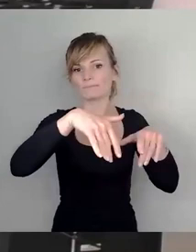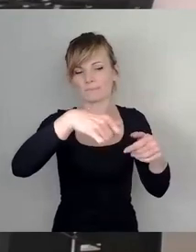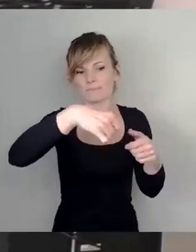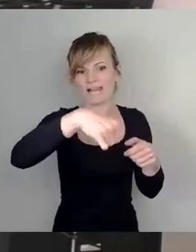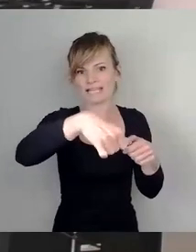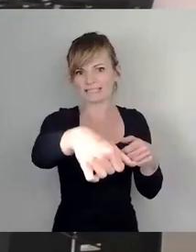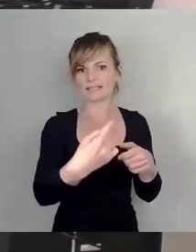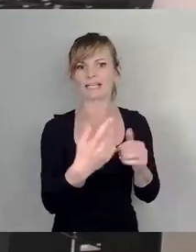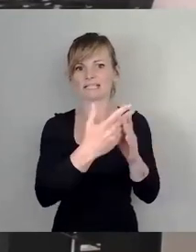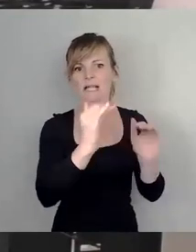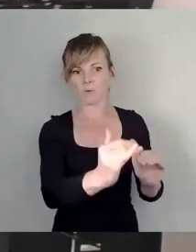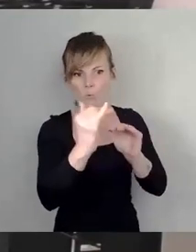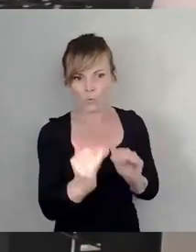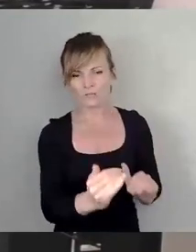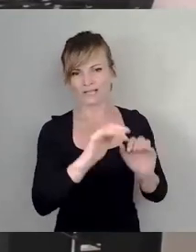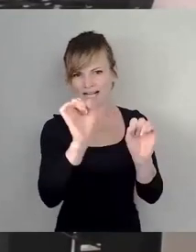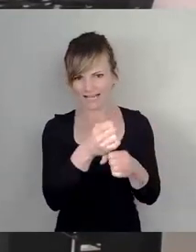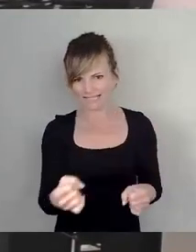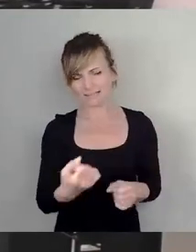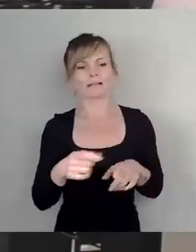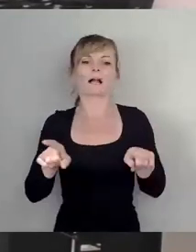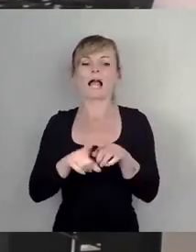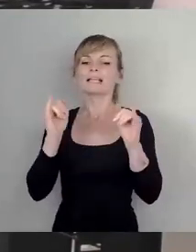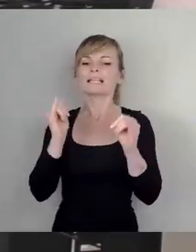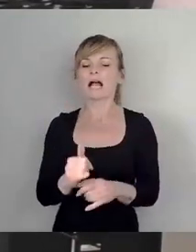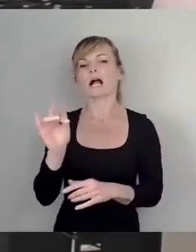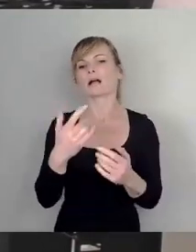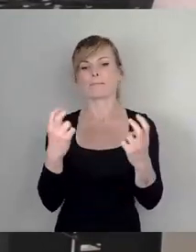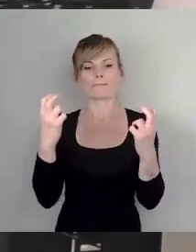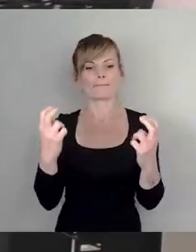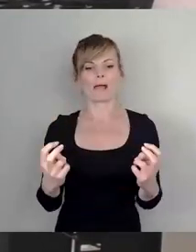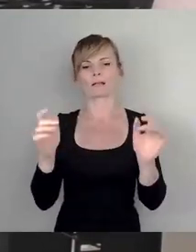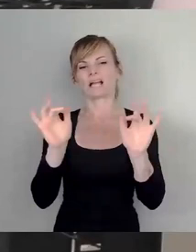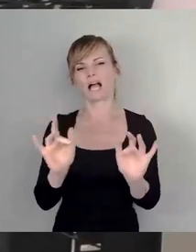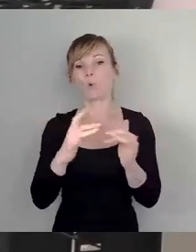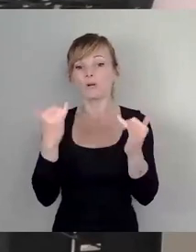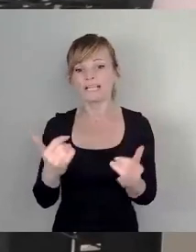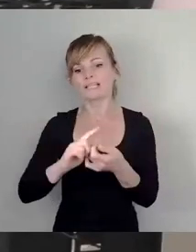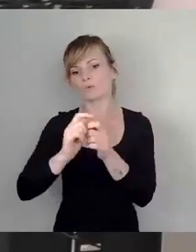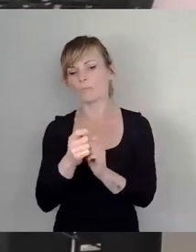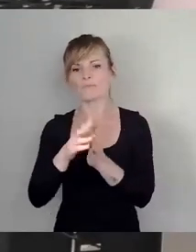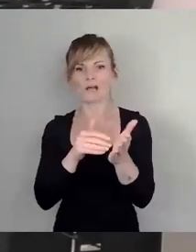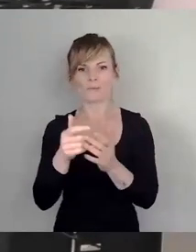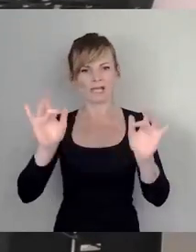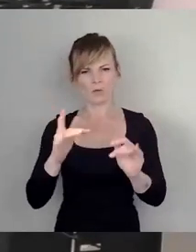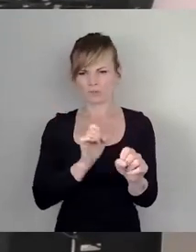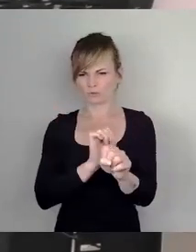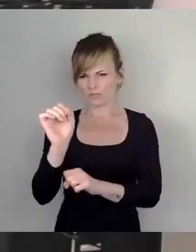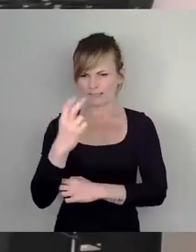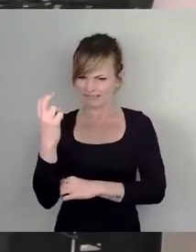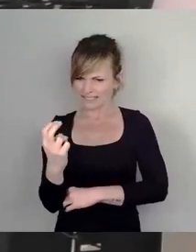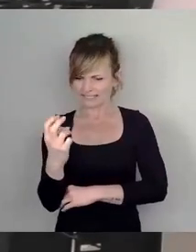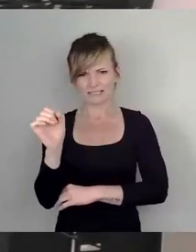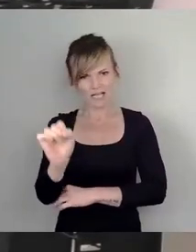Gleichzeitig sind diese grauen, ja, sie sind halt jetzt grau, Bänke, auch Sitzgelegenheiten. Man kann sich da hinsetzen. Das ist also ein multifunktionales